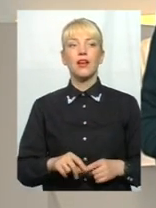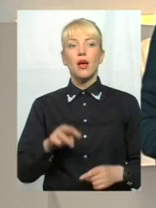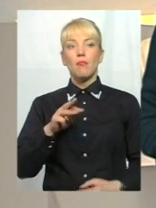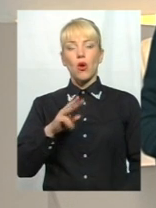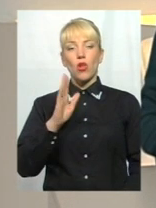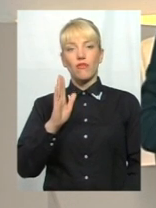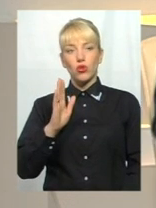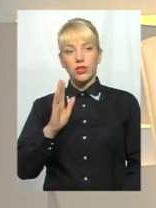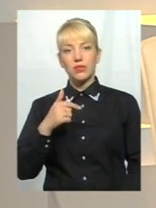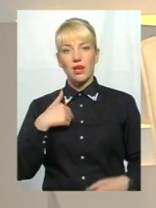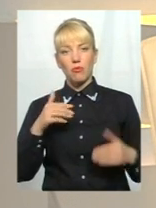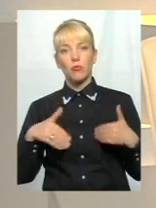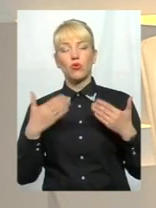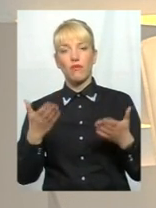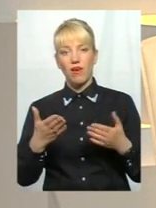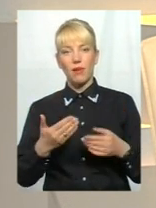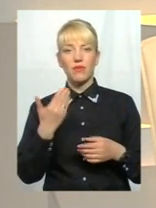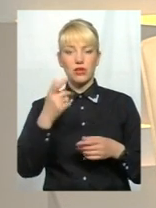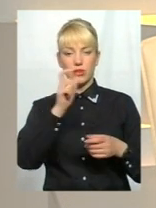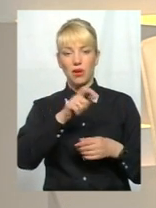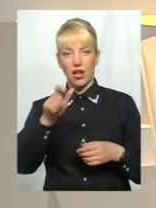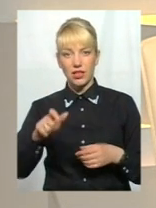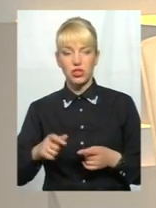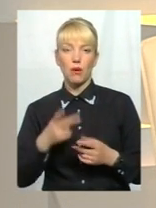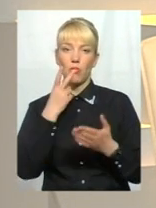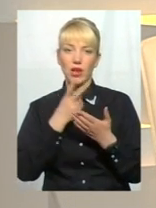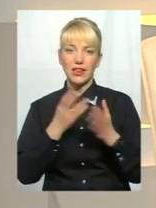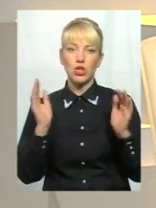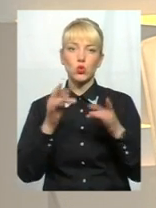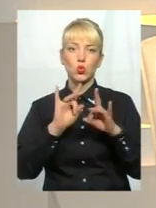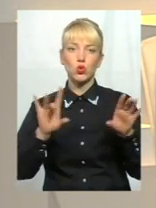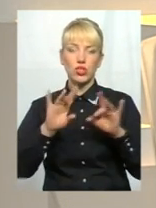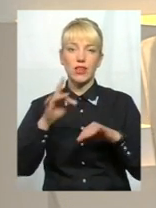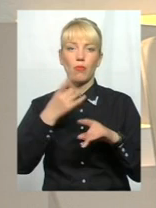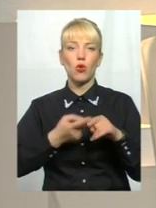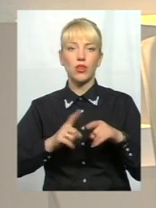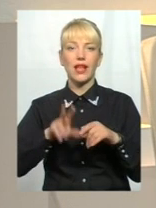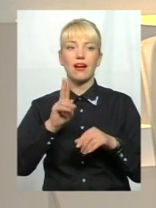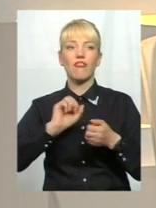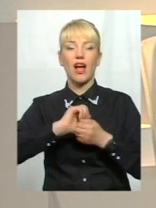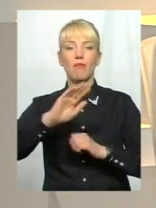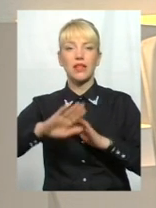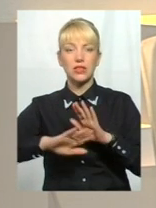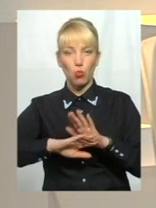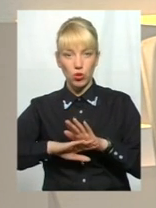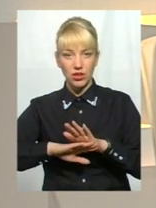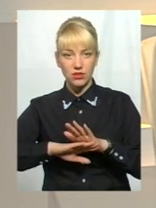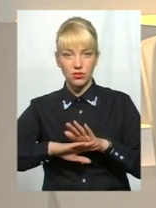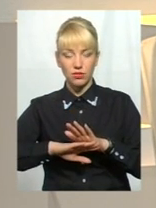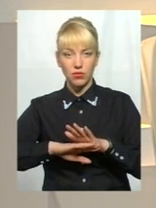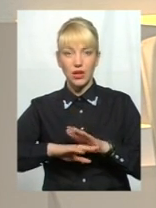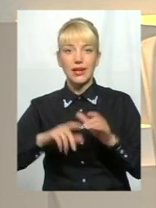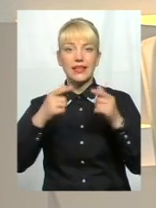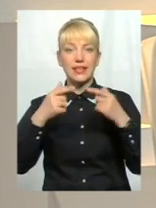Володимировичу, я пропоную вам і нашим глядачам переглянути сюжет про те, як в Кам'янці-Подільському, де